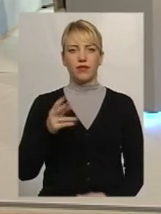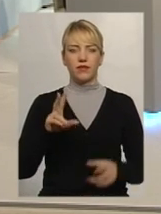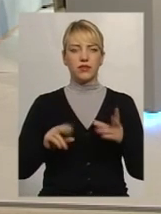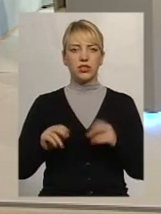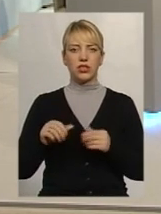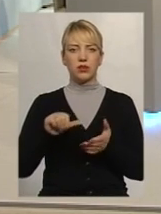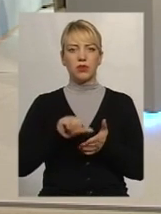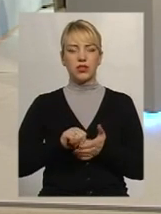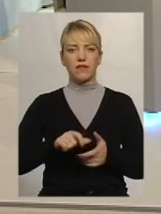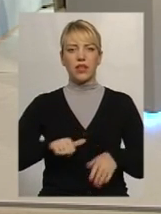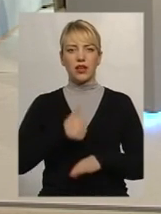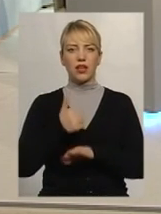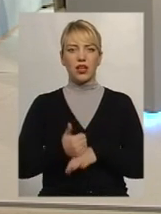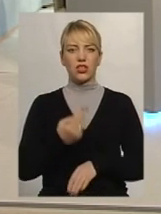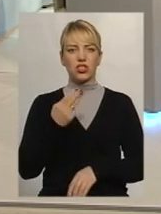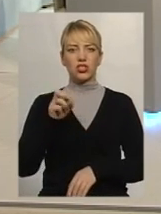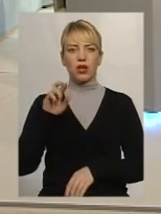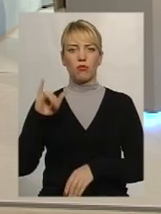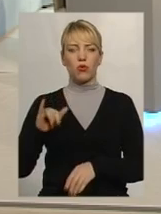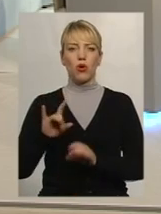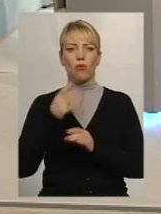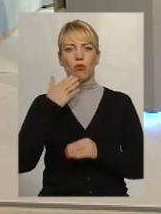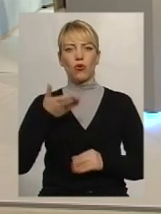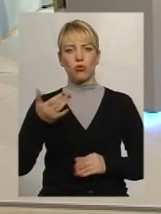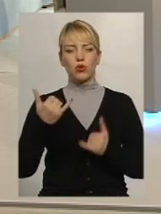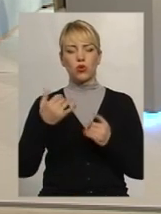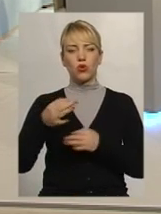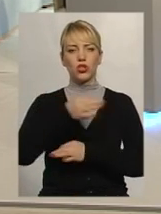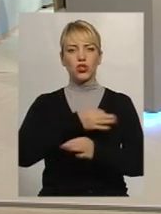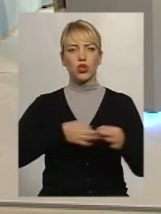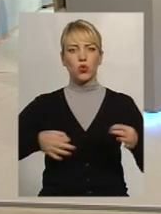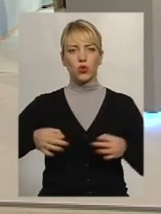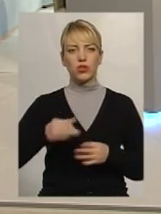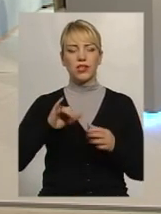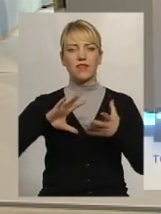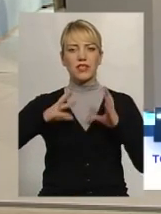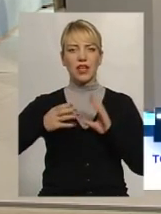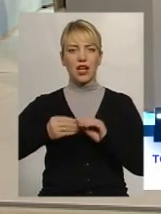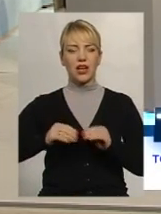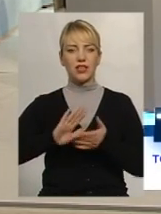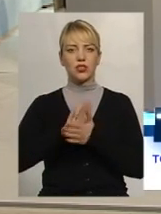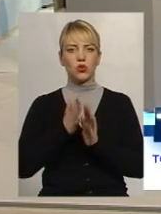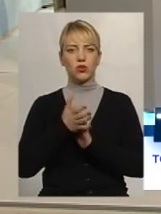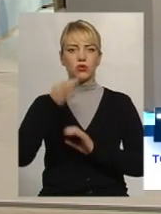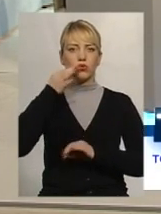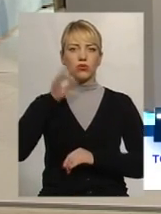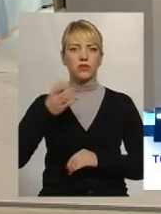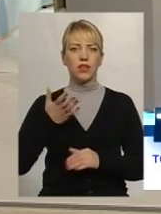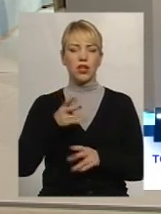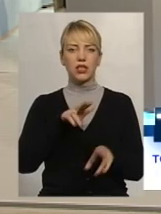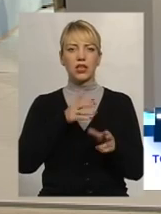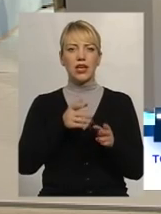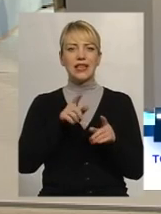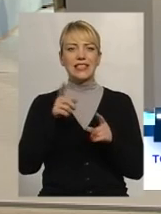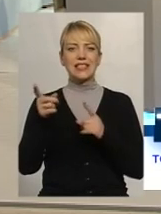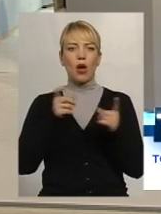представник Генштабу прокоментував сьогоднішній круглий стіл і взагалі ситуацію і досвід, який запозичують навіть